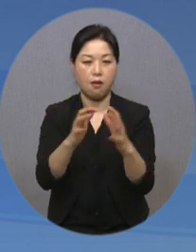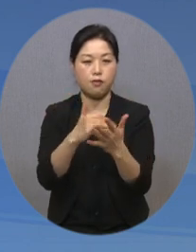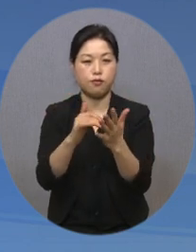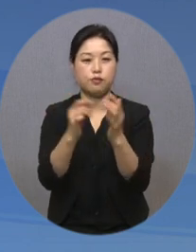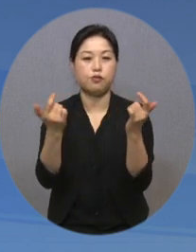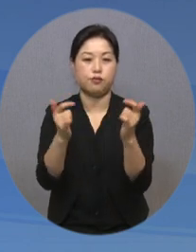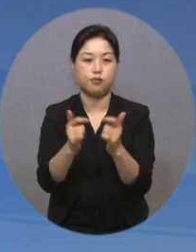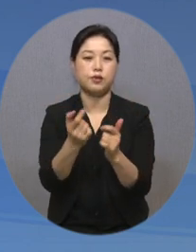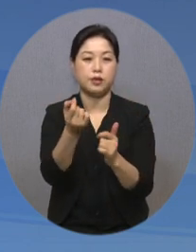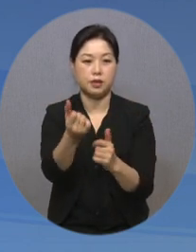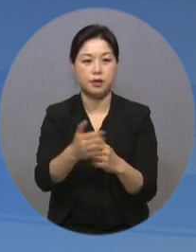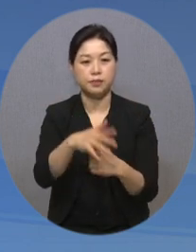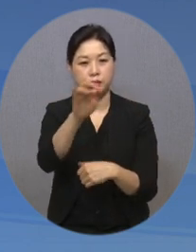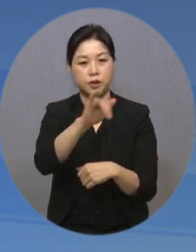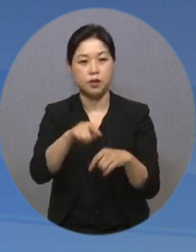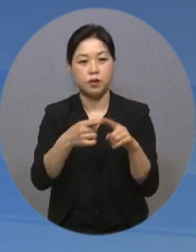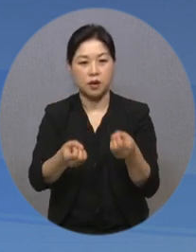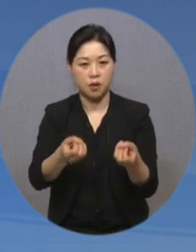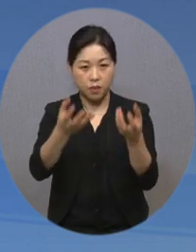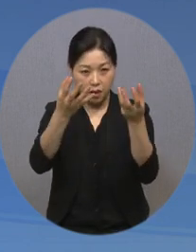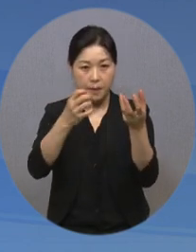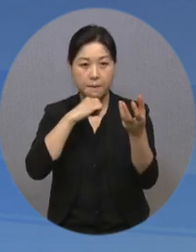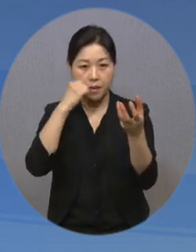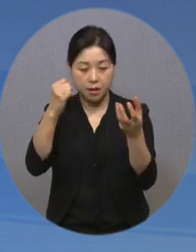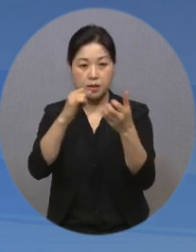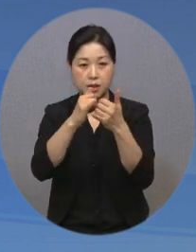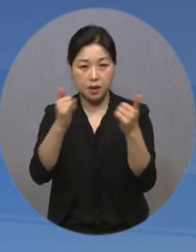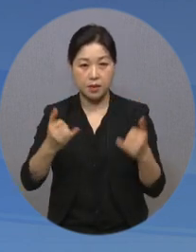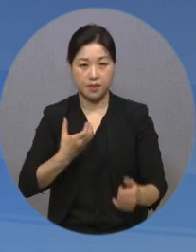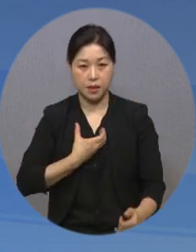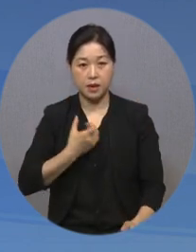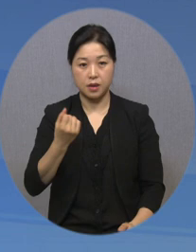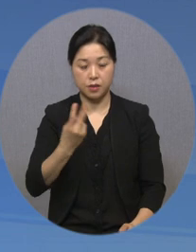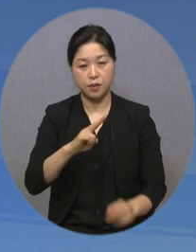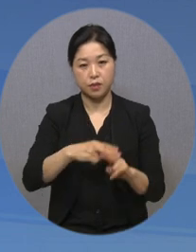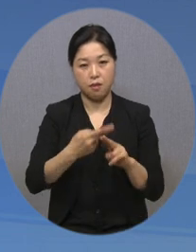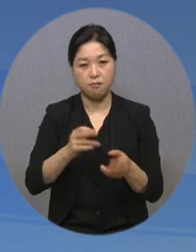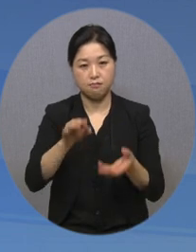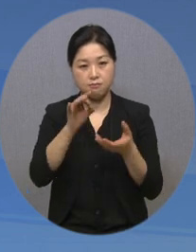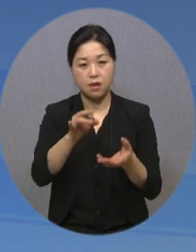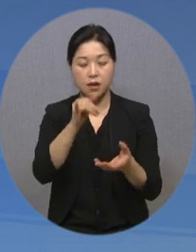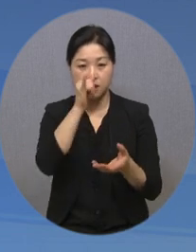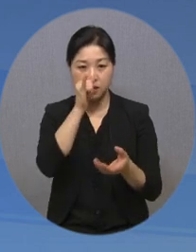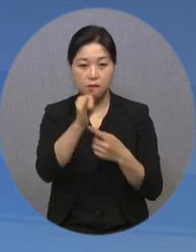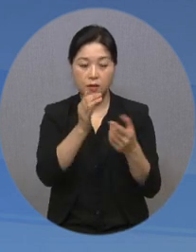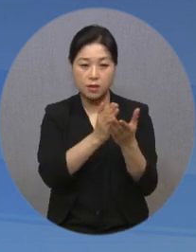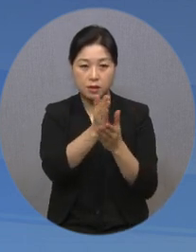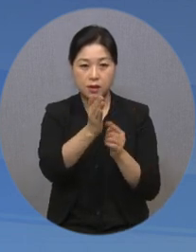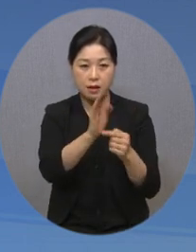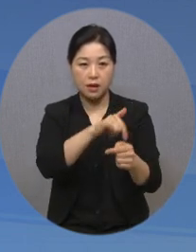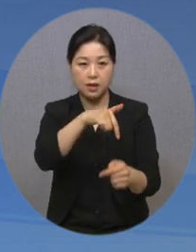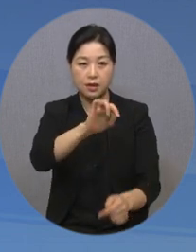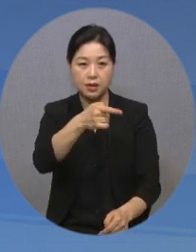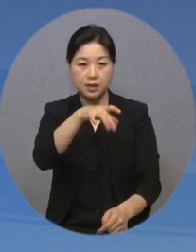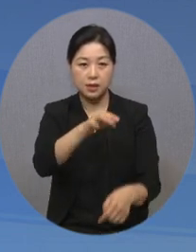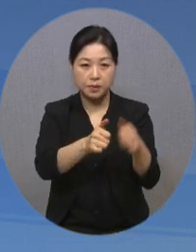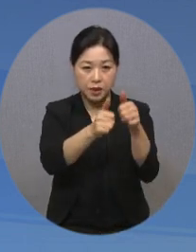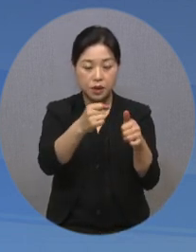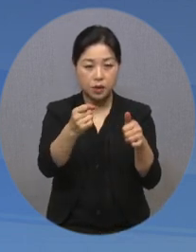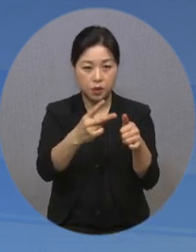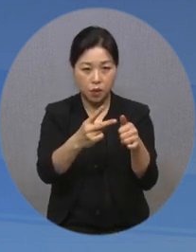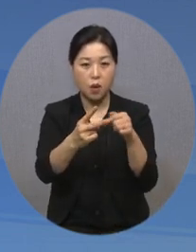전국 대회의 정규 직종 입상자에게는 메달과 함께 상금이 지급되며 해당 직종 기능사 필기 및